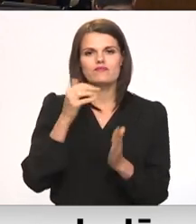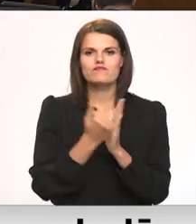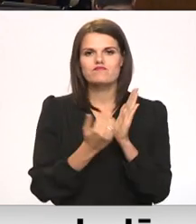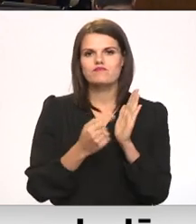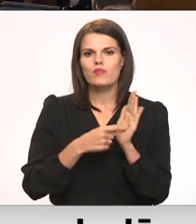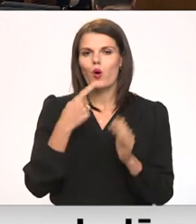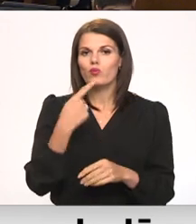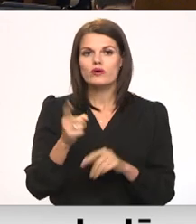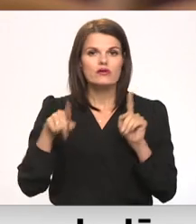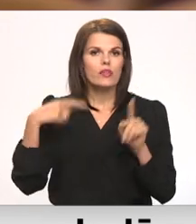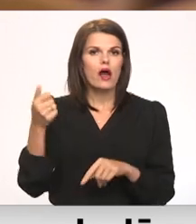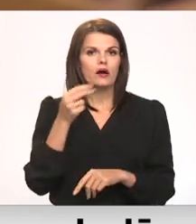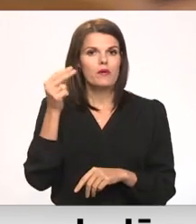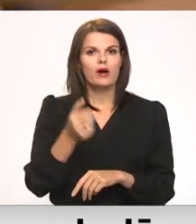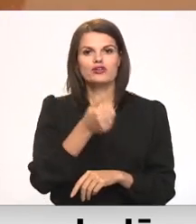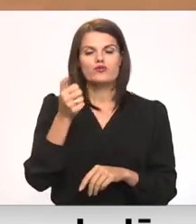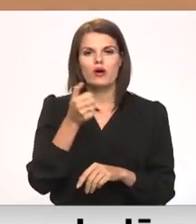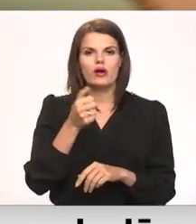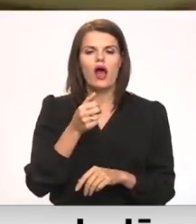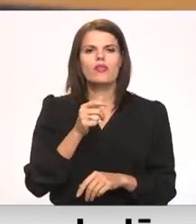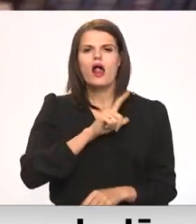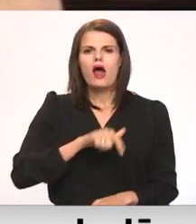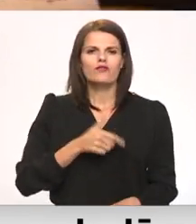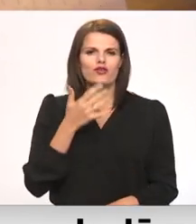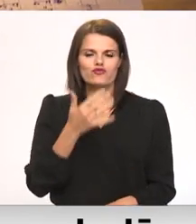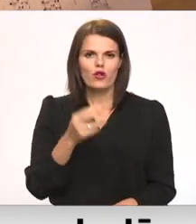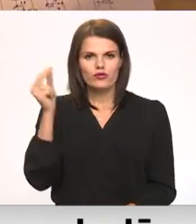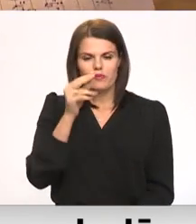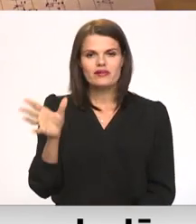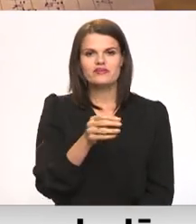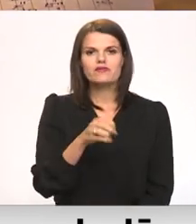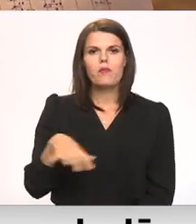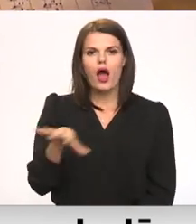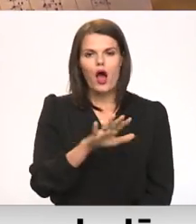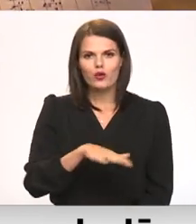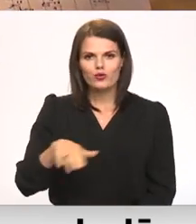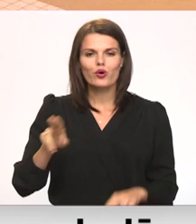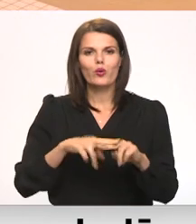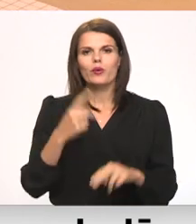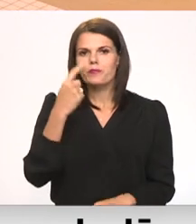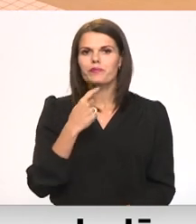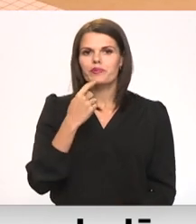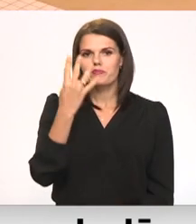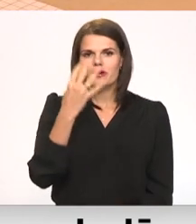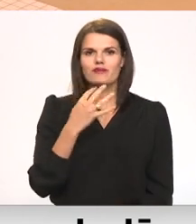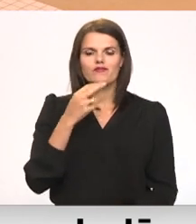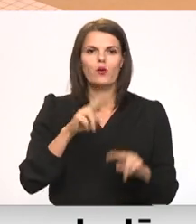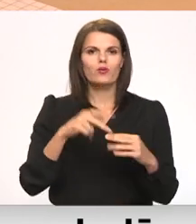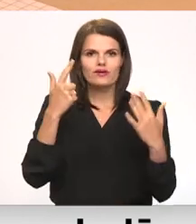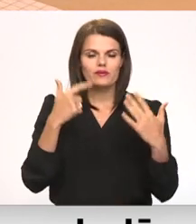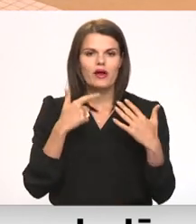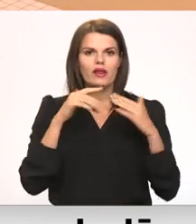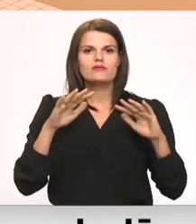noteic. Jau no nākamā mācību gada izglītība pilnībā Latvijas tiks īstenot pirmskolās, kā arī 1., 4. un 7. klasē.